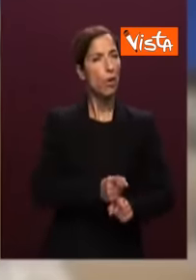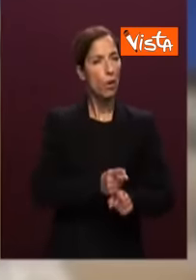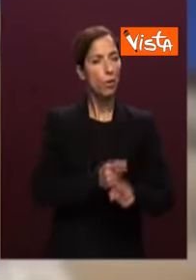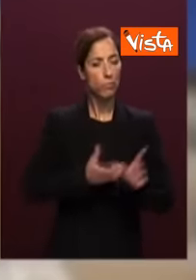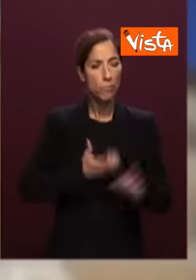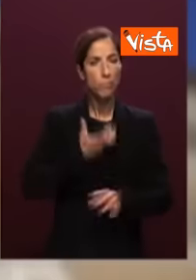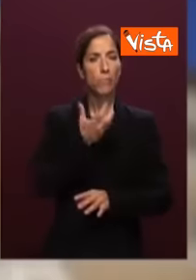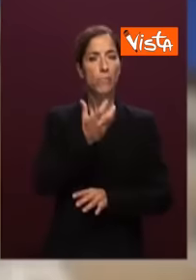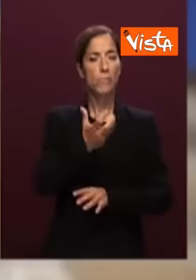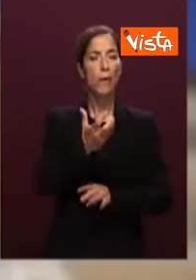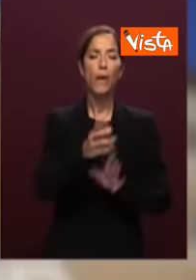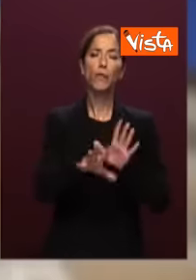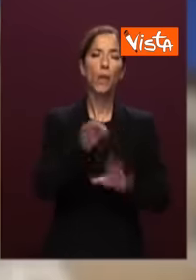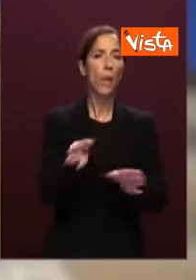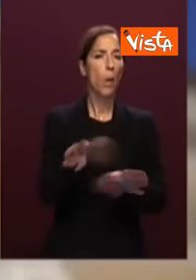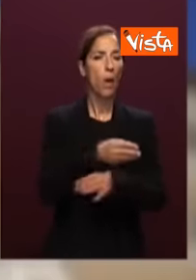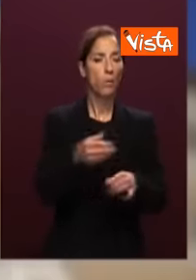qualsiasi sia la scelta che farà.